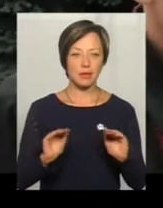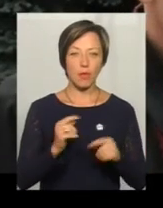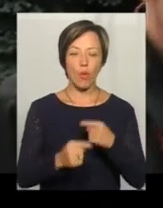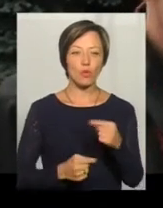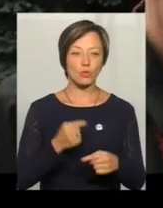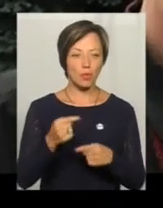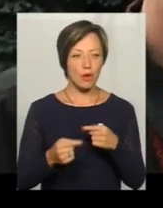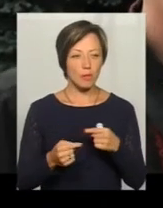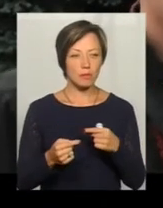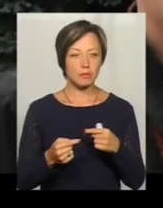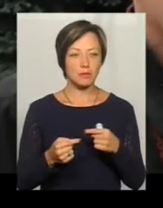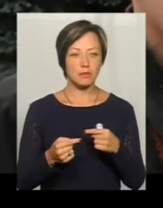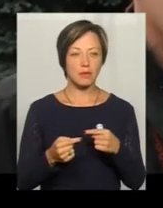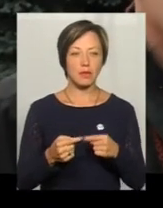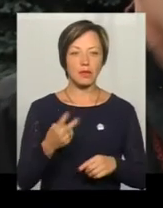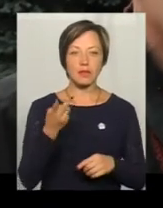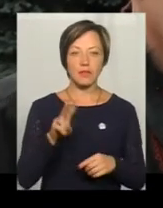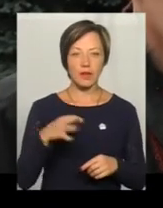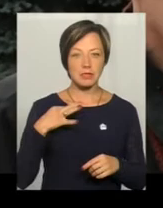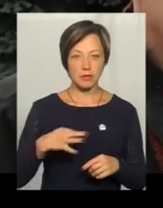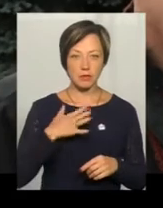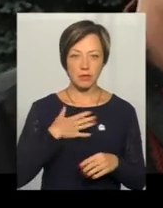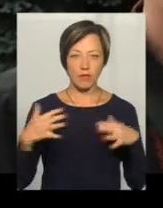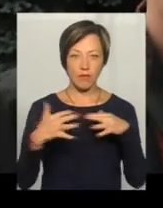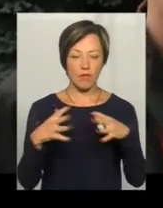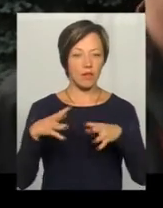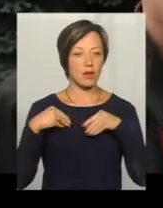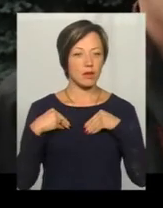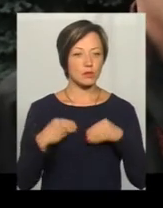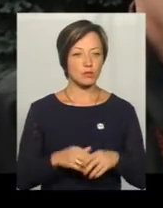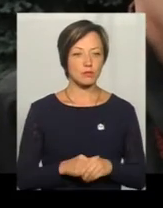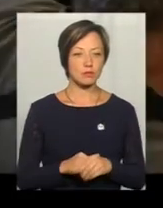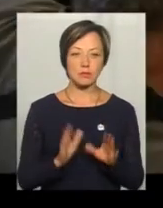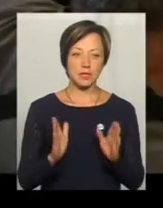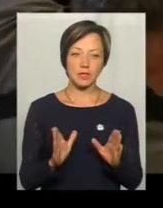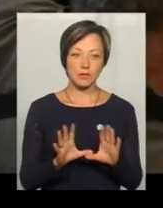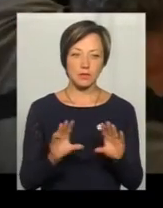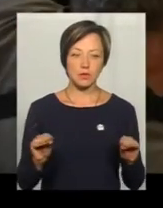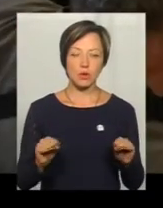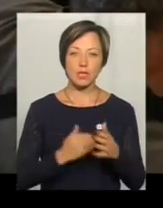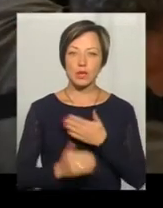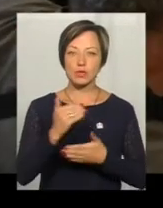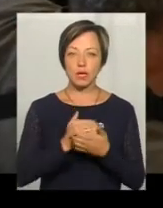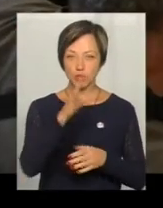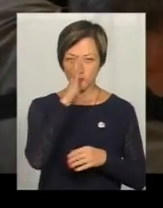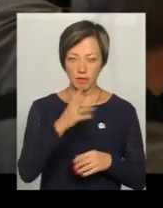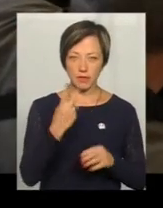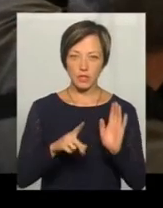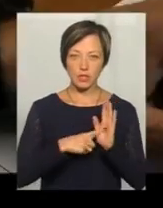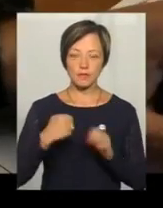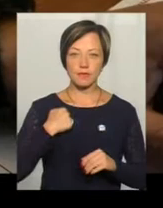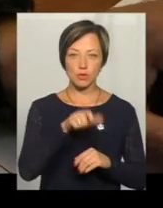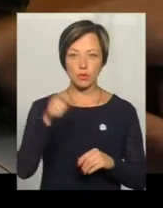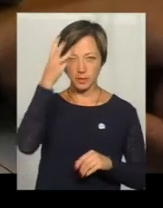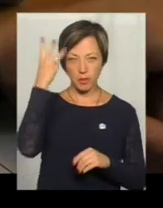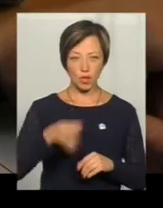внукам залишити. Два сини воювали разом. Тільки всього. За останніх 4 місяці 26 військових